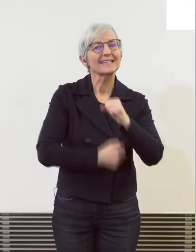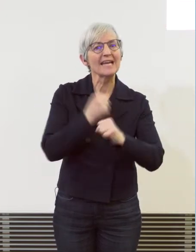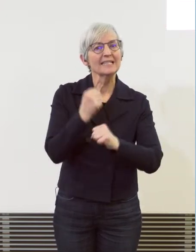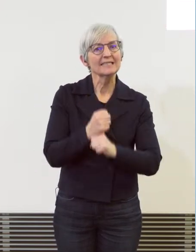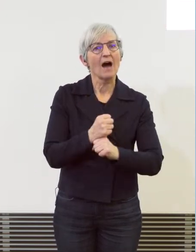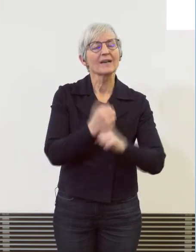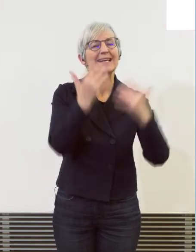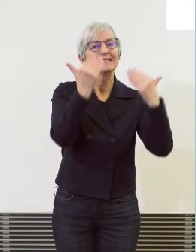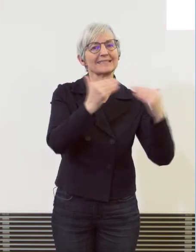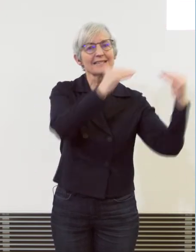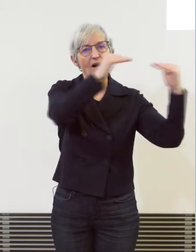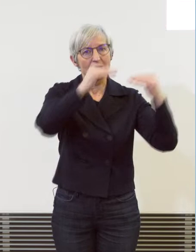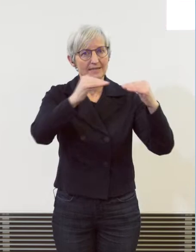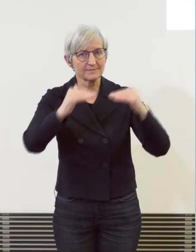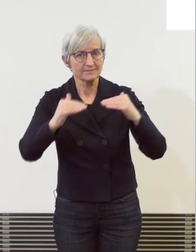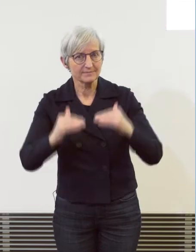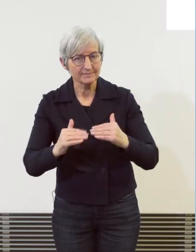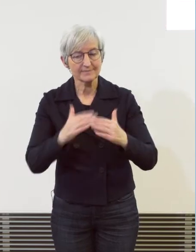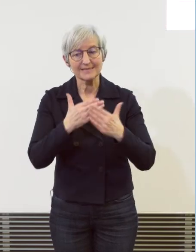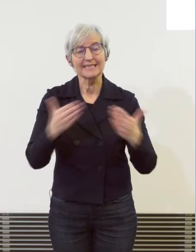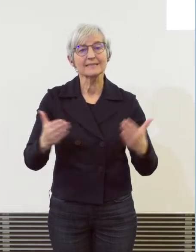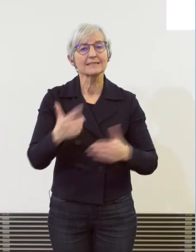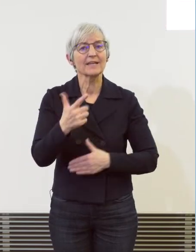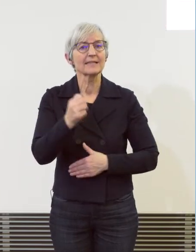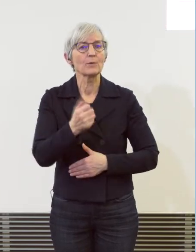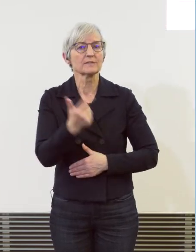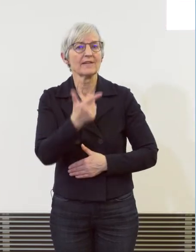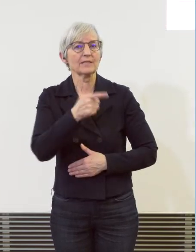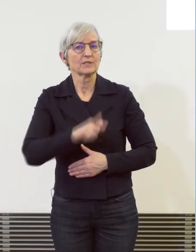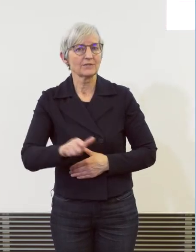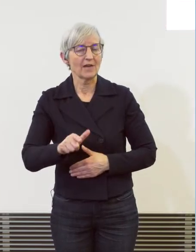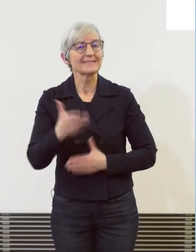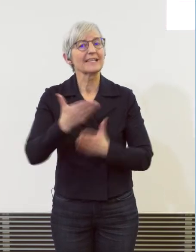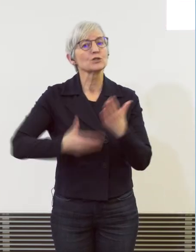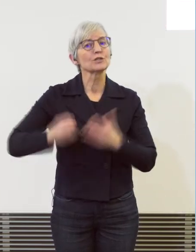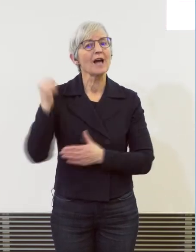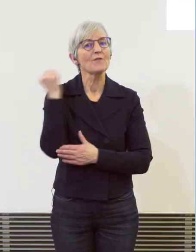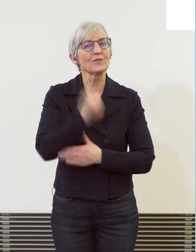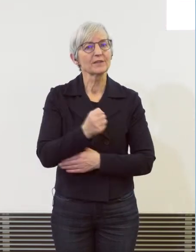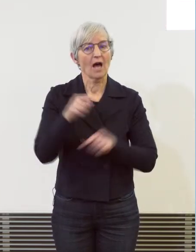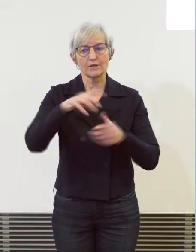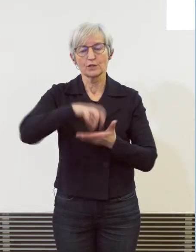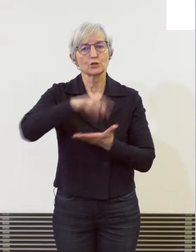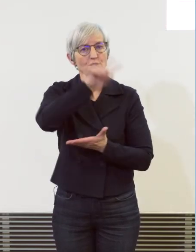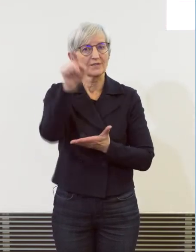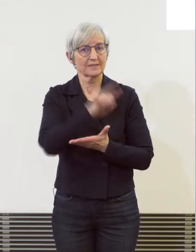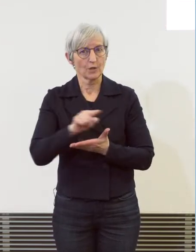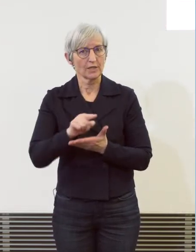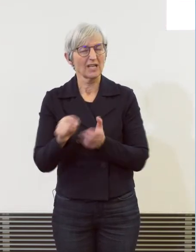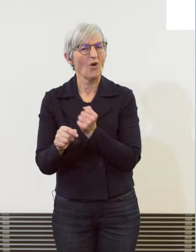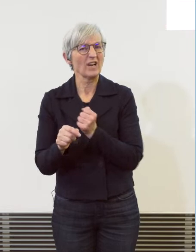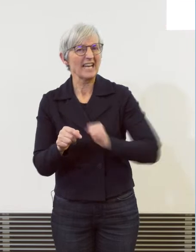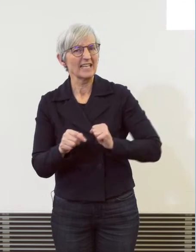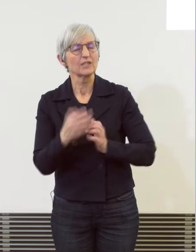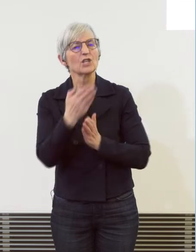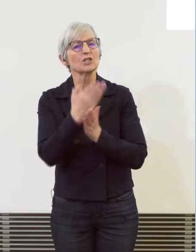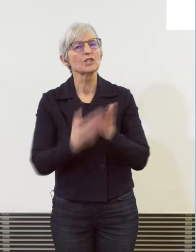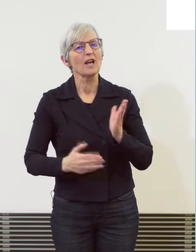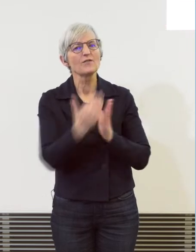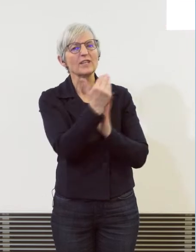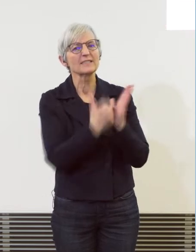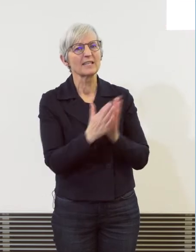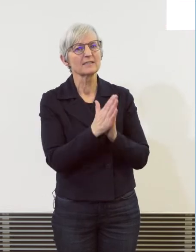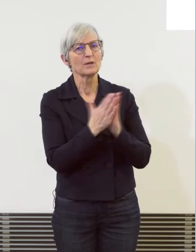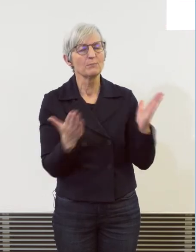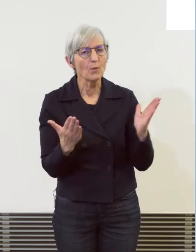zwar die festgestellten Straftaten in der Stadt Zürich im Bereich des Strafgesetzbuchs gegenüber dem Vorjahr um